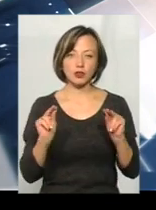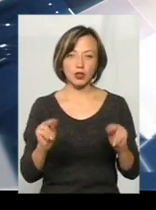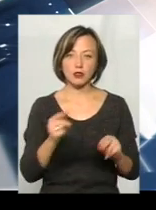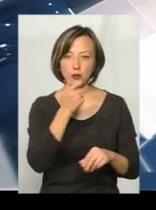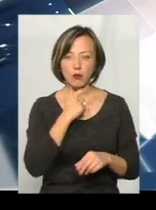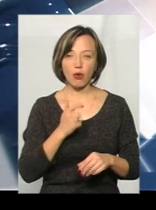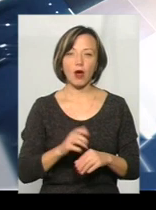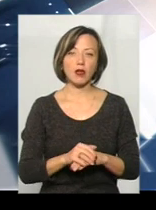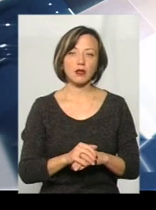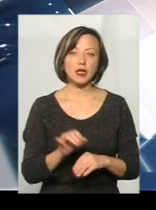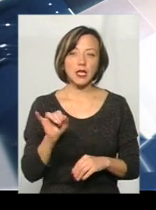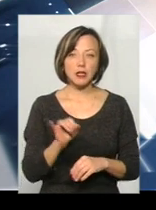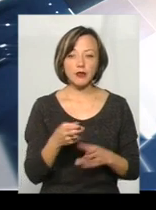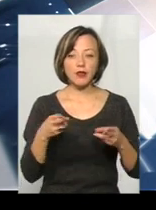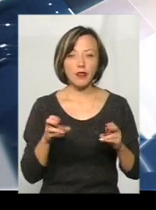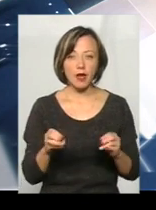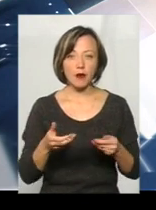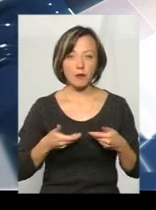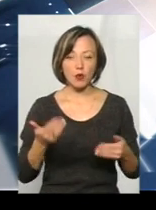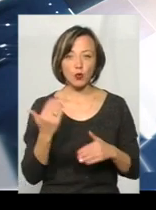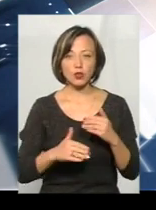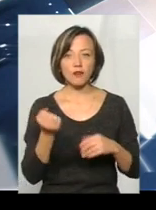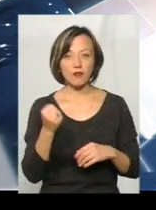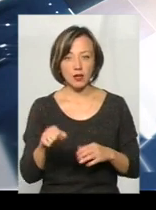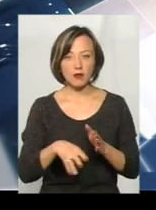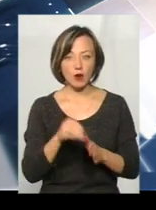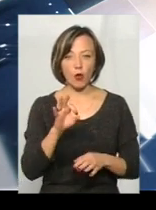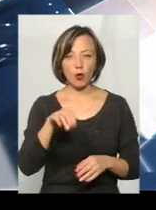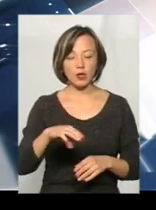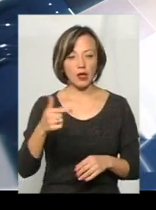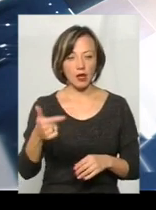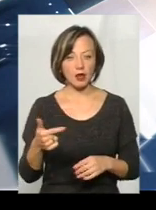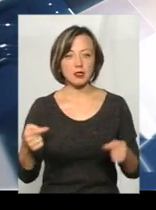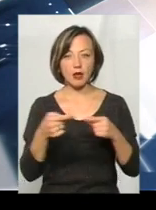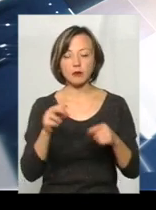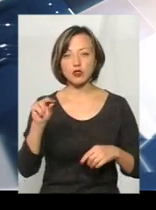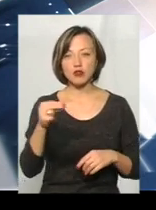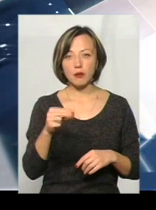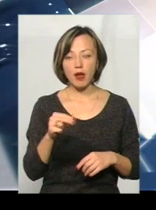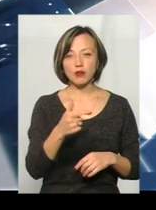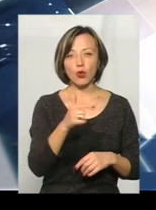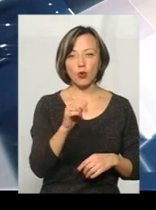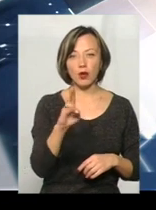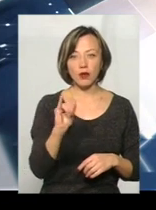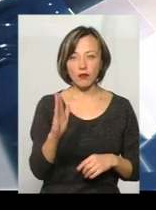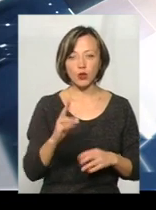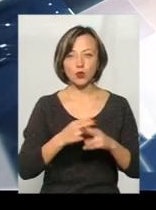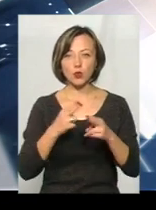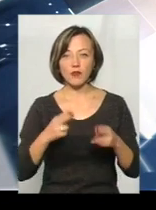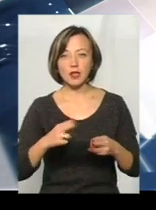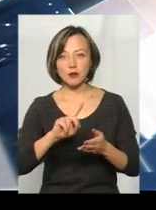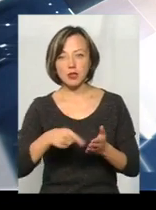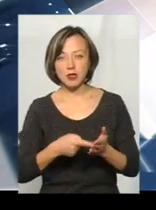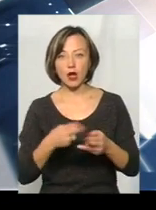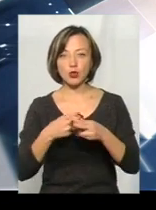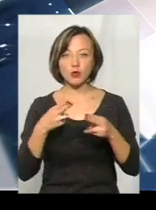порядні. І там, де ми вже виграли вибори ОТГ, це саме Чемеревецька, Гуківська, Дунайвецька міська, Дунайвецька,